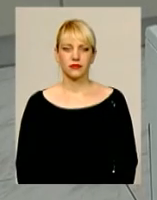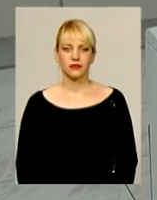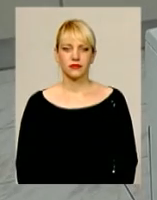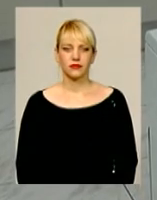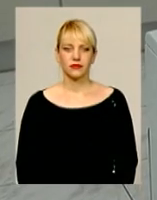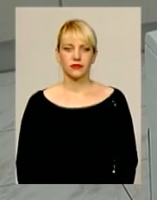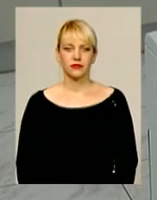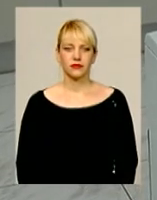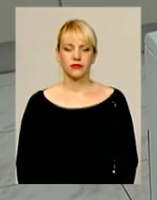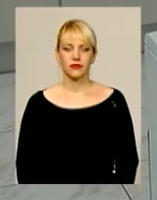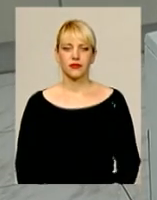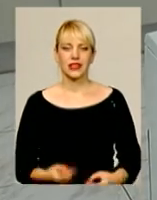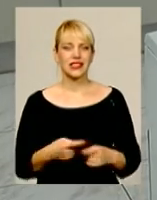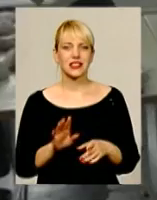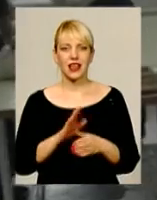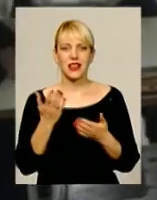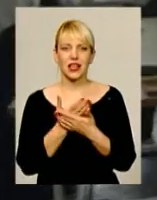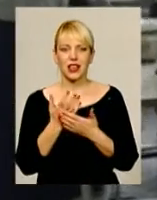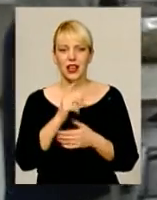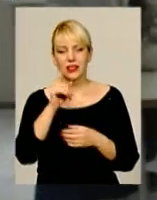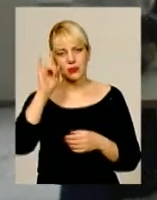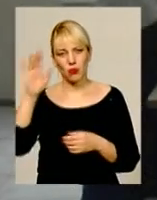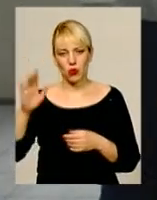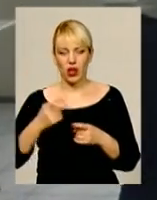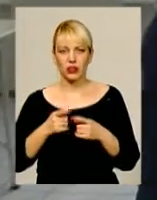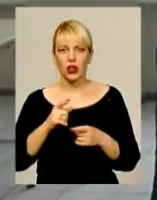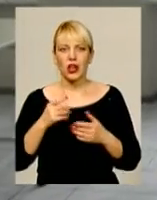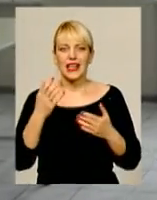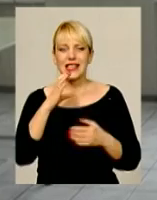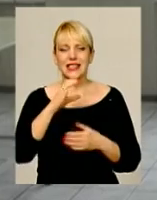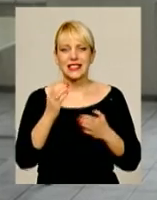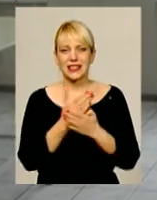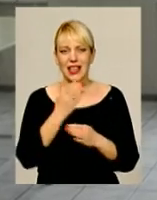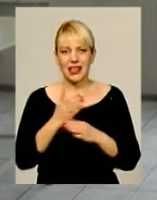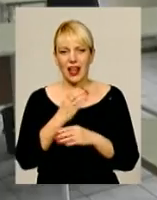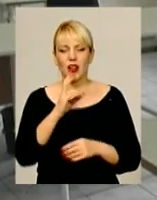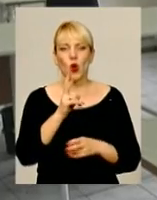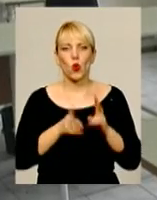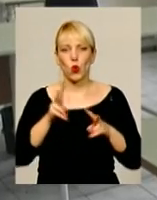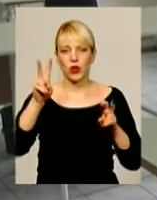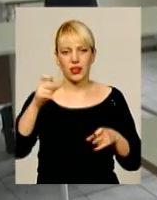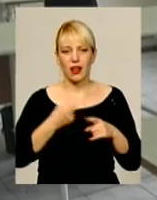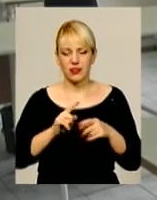Це не кадри із популярного серіалу «Кухня», а практичне заняття майбутніх кухарів.